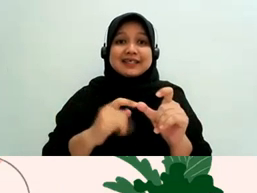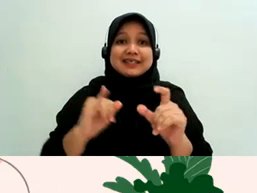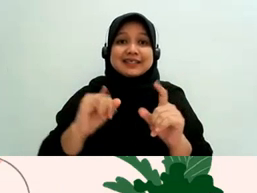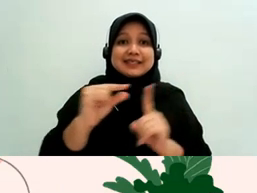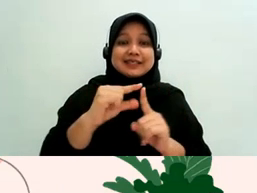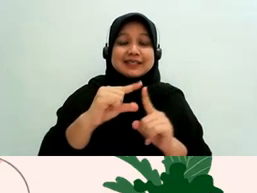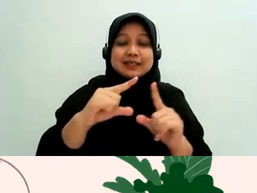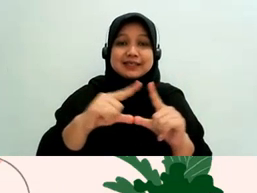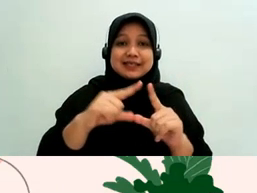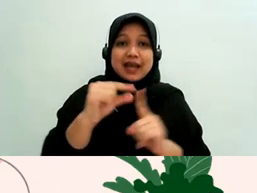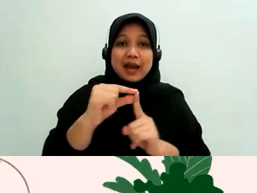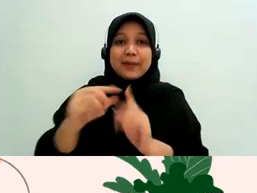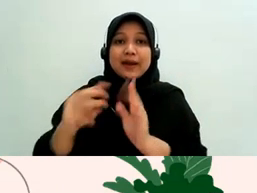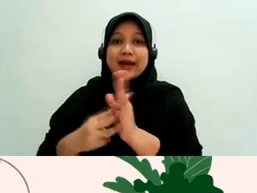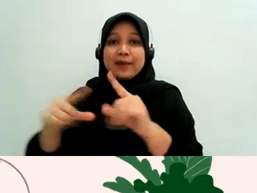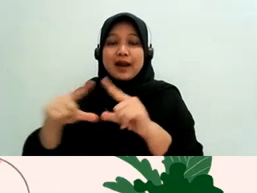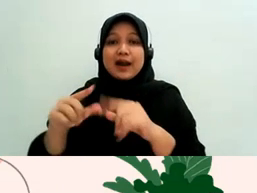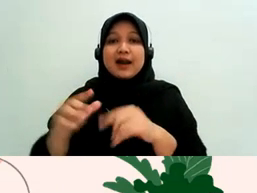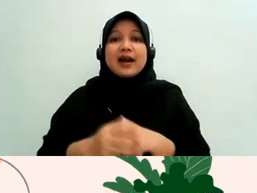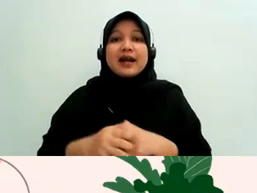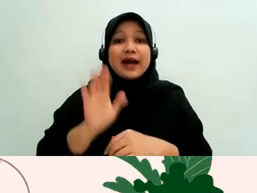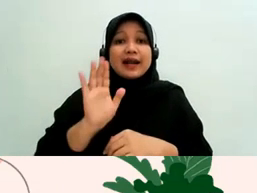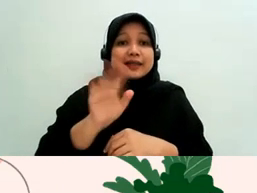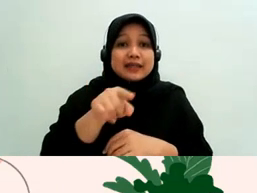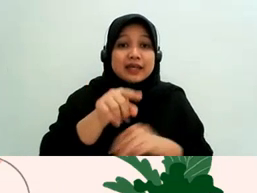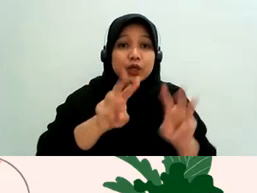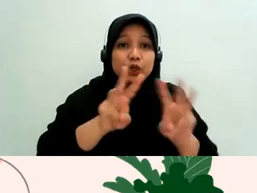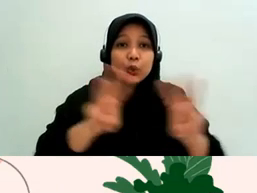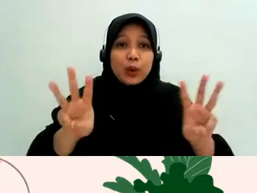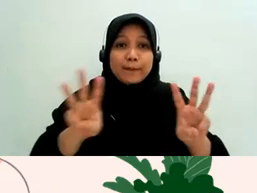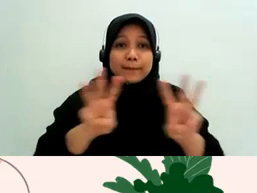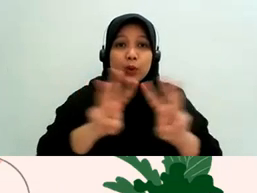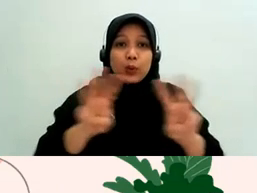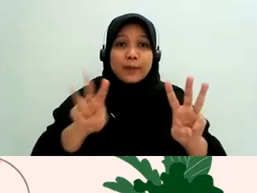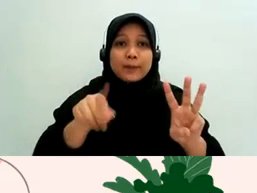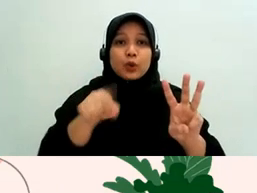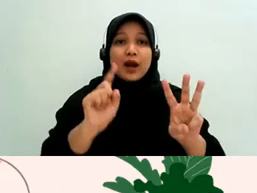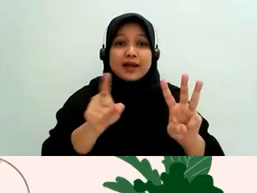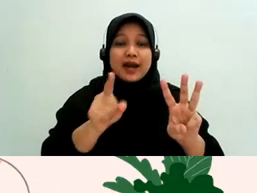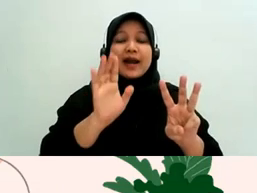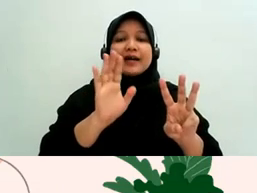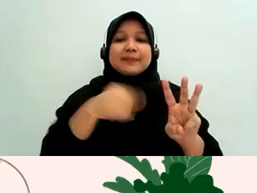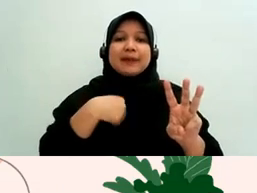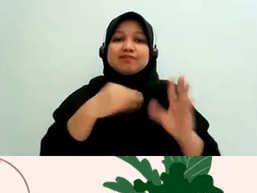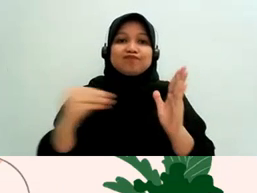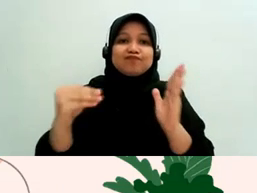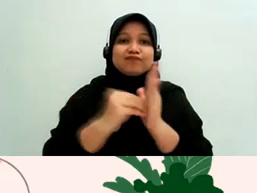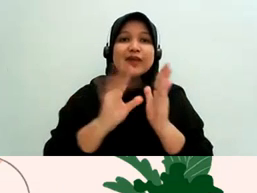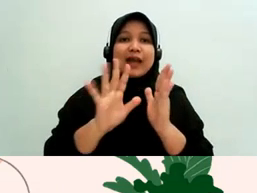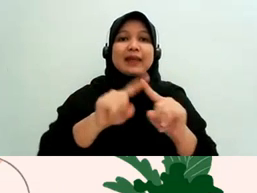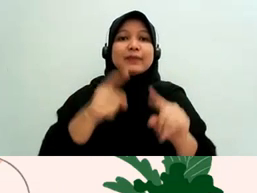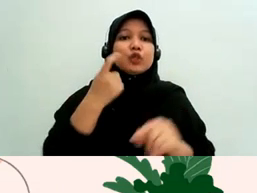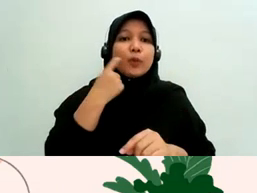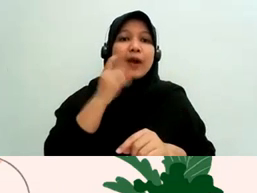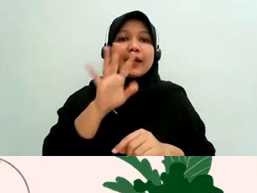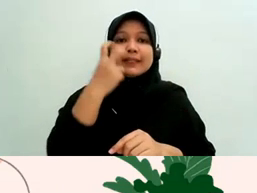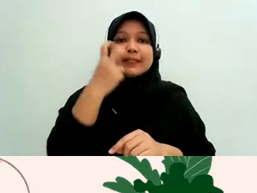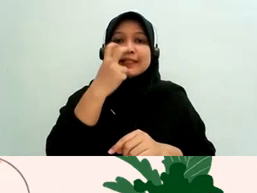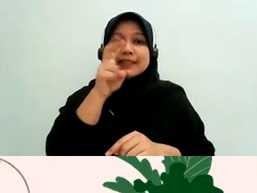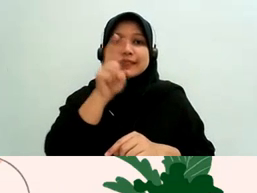-URL dari sistem informasi ini ini siap MA ini mirip dengan SIPP cuma bedanya ya ini berlaku untuk